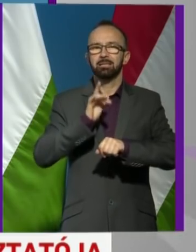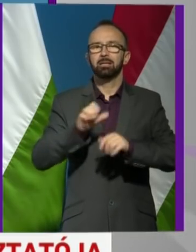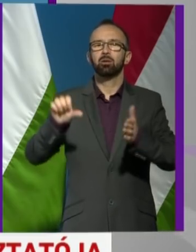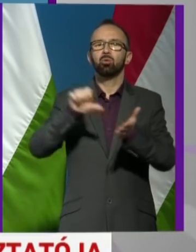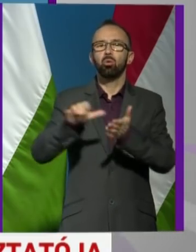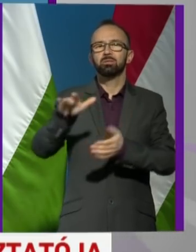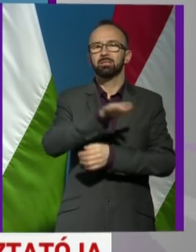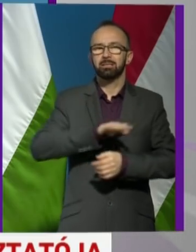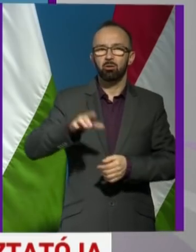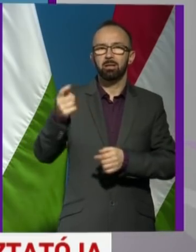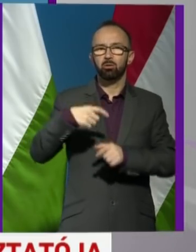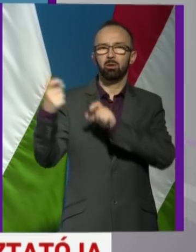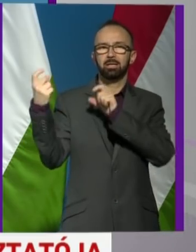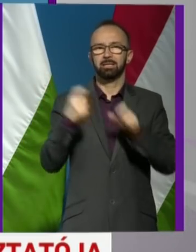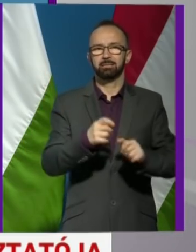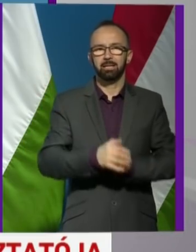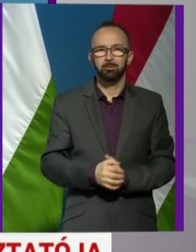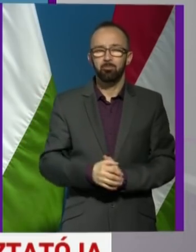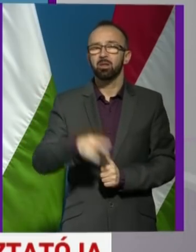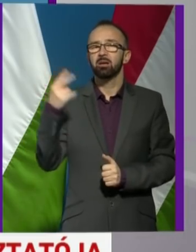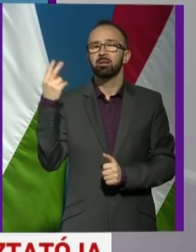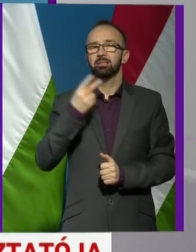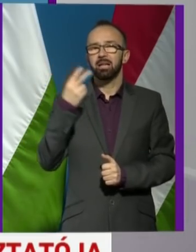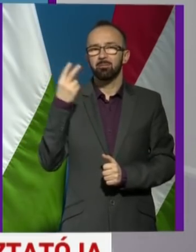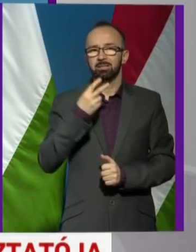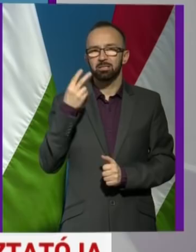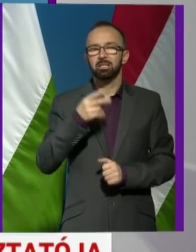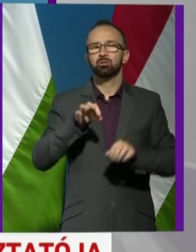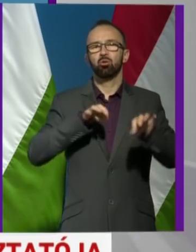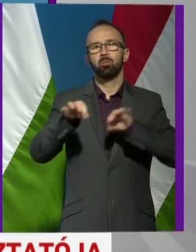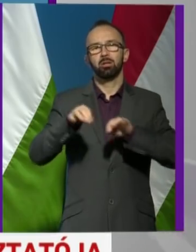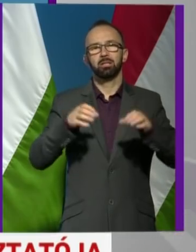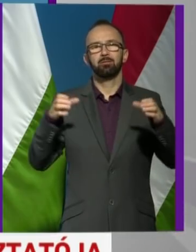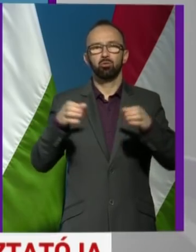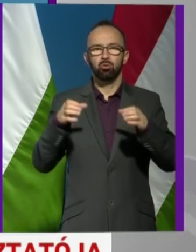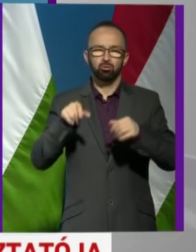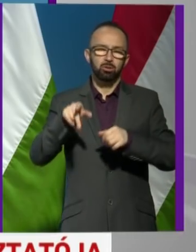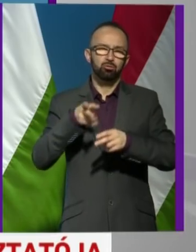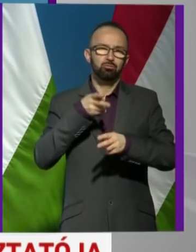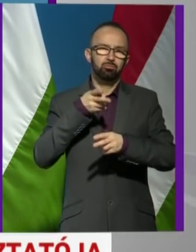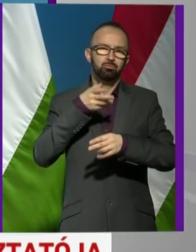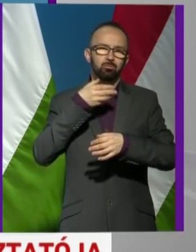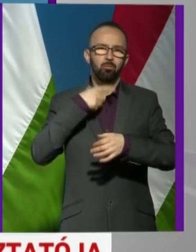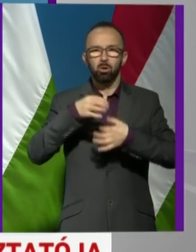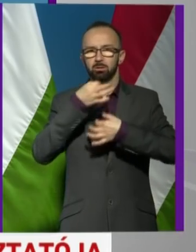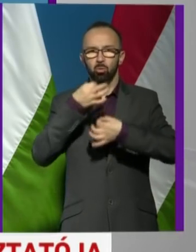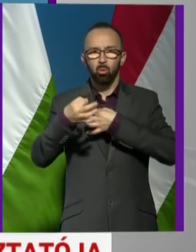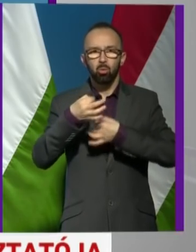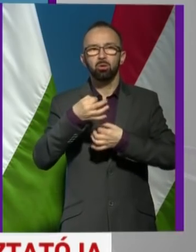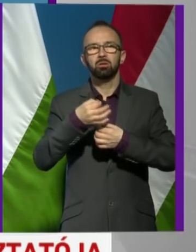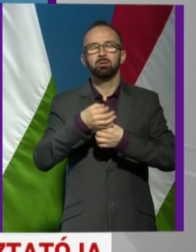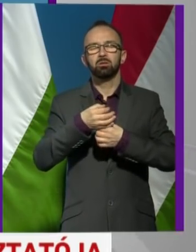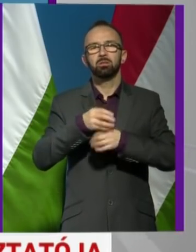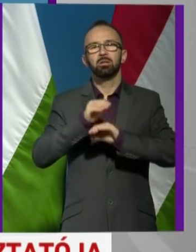területekről érkeztek. Természetesen az operatív törzsülésén is felmerült a